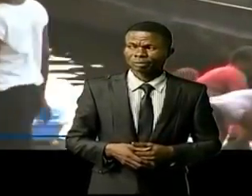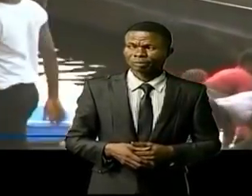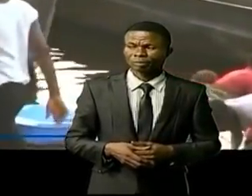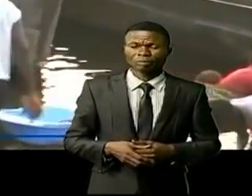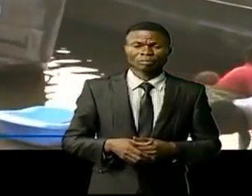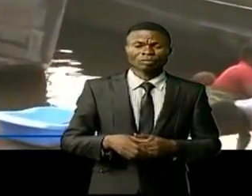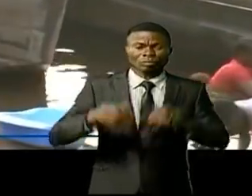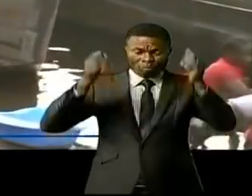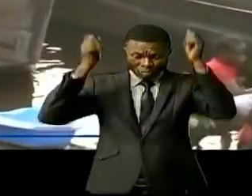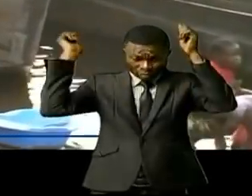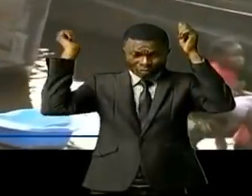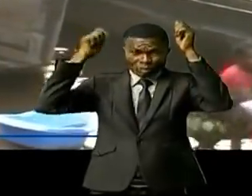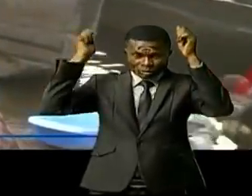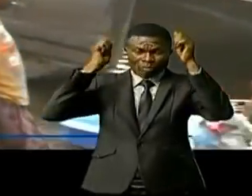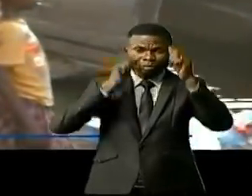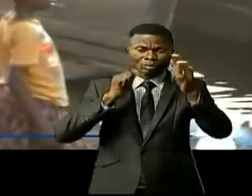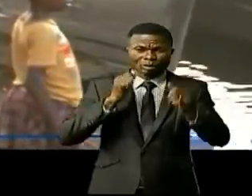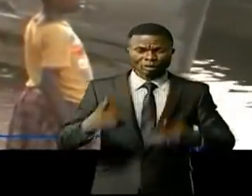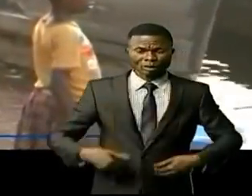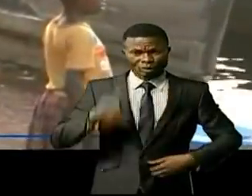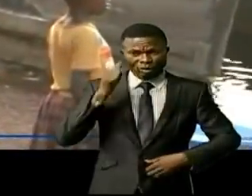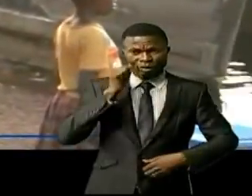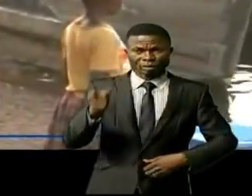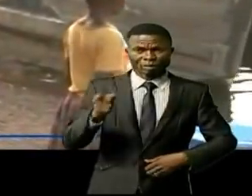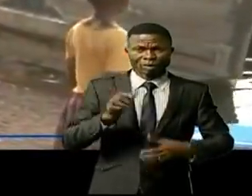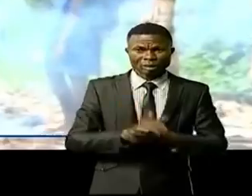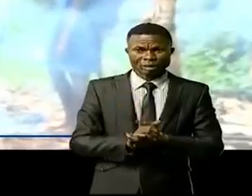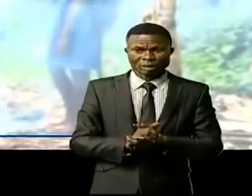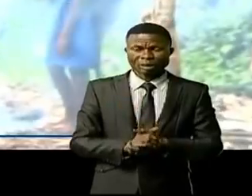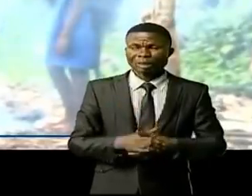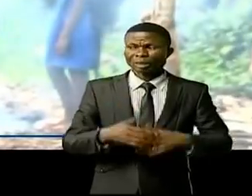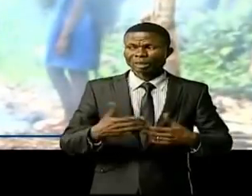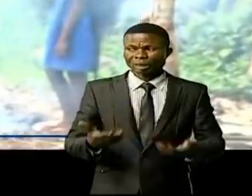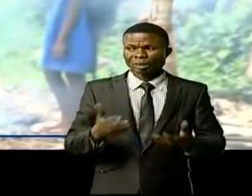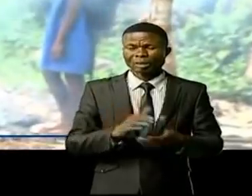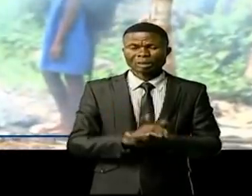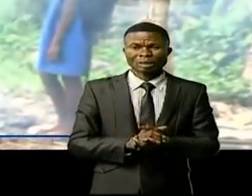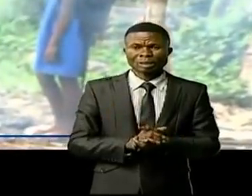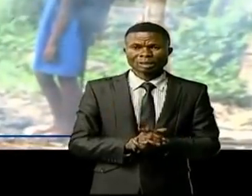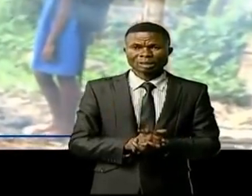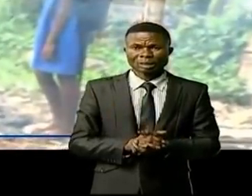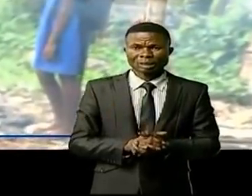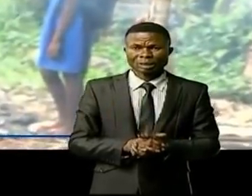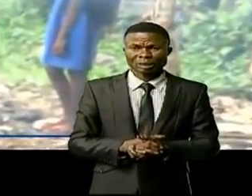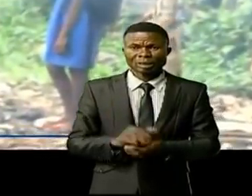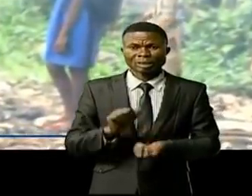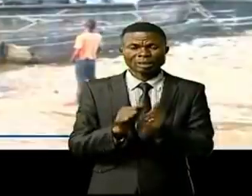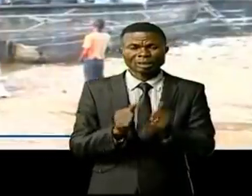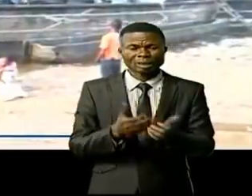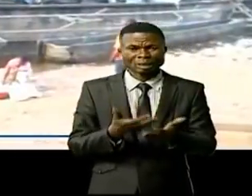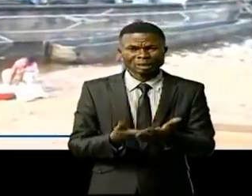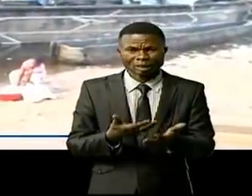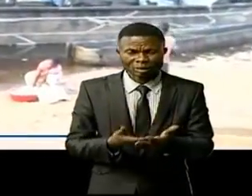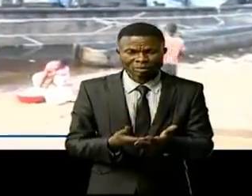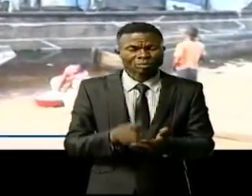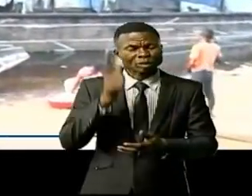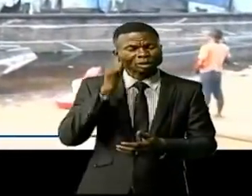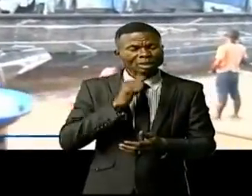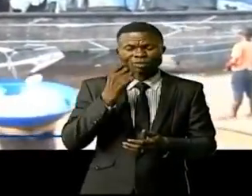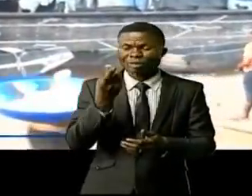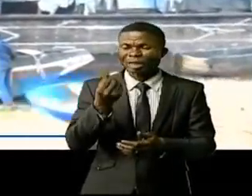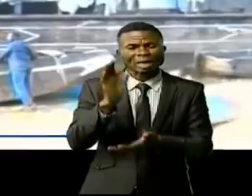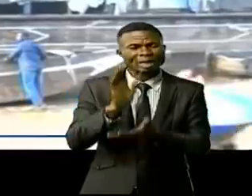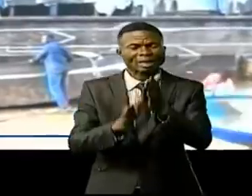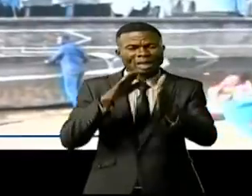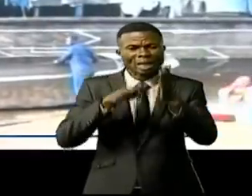tête, au marché ou sur les sites portuaires, certaines jeunes filles de Mandaka sont obligées d'exercer des petits commerces après l'école pour s